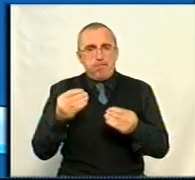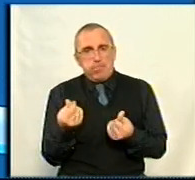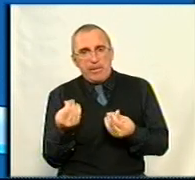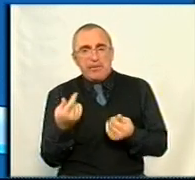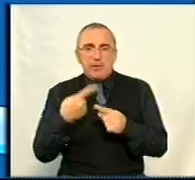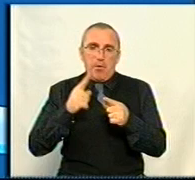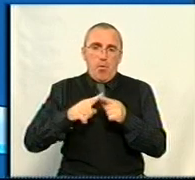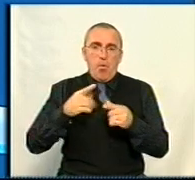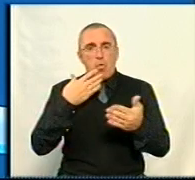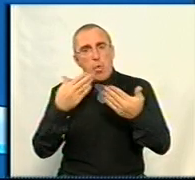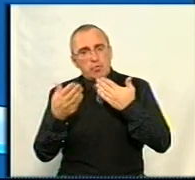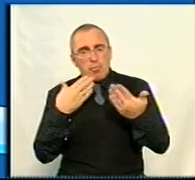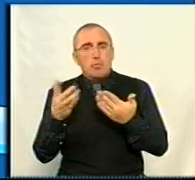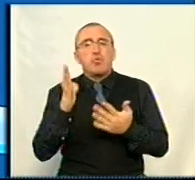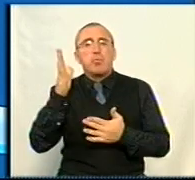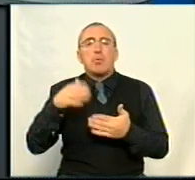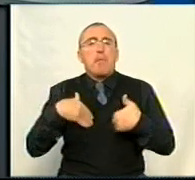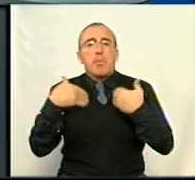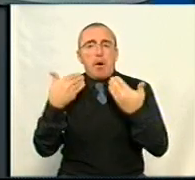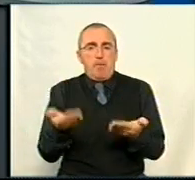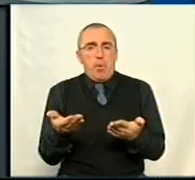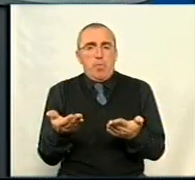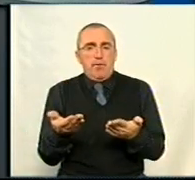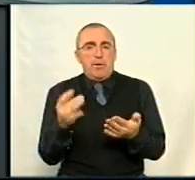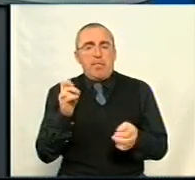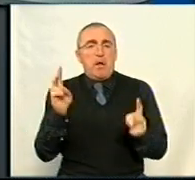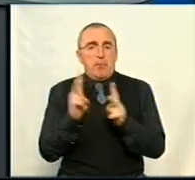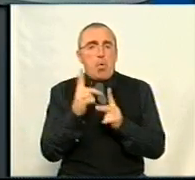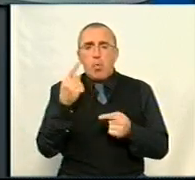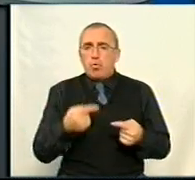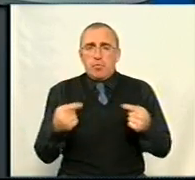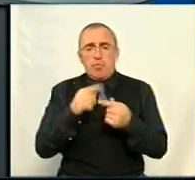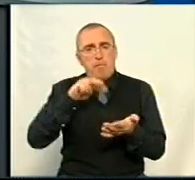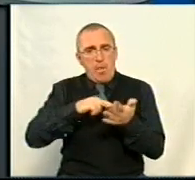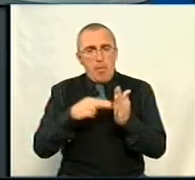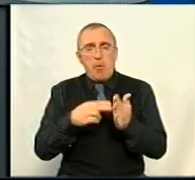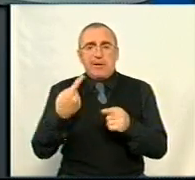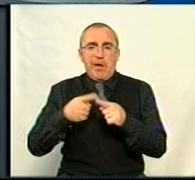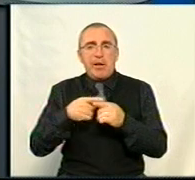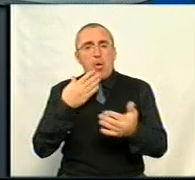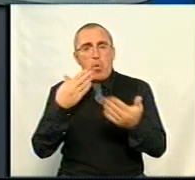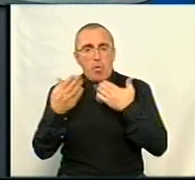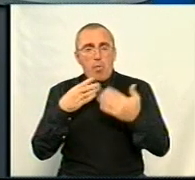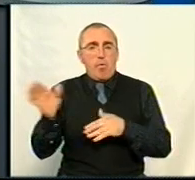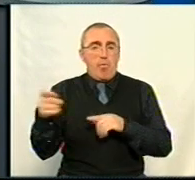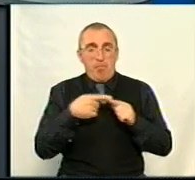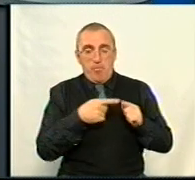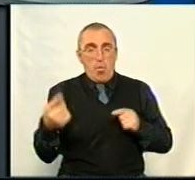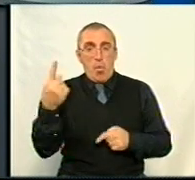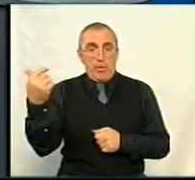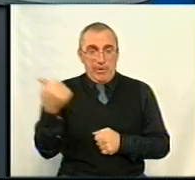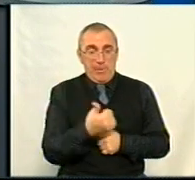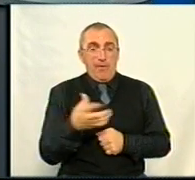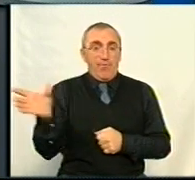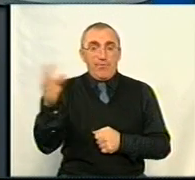Чи плануєте такі розмови? Що ви будете пропонувати на цій зустрічі? Я однозначно планую такі розмови. Протягом цього тижня, у